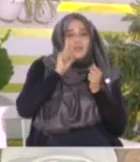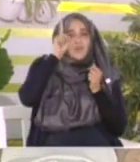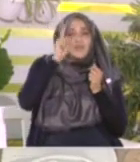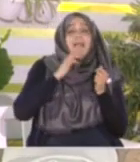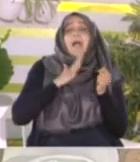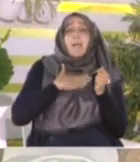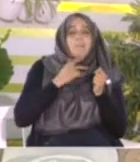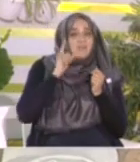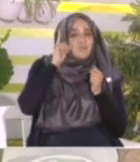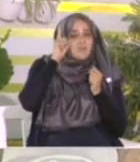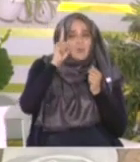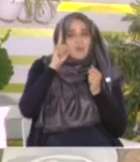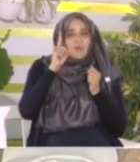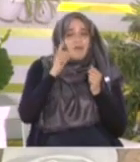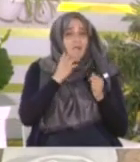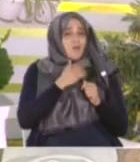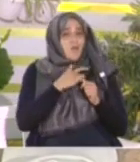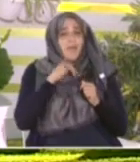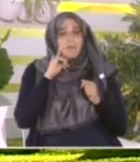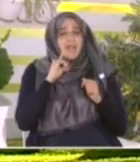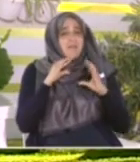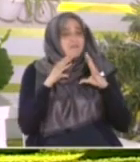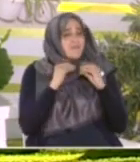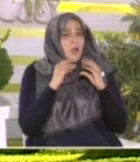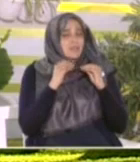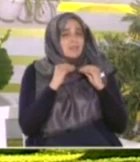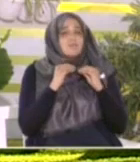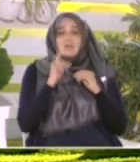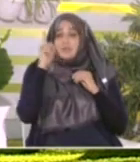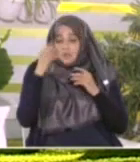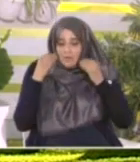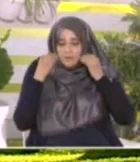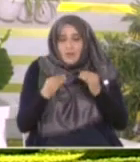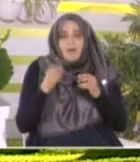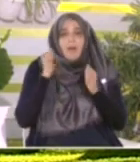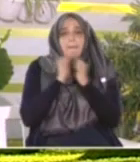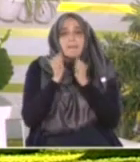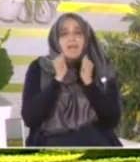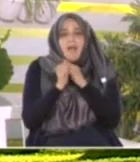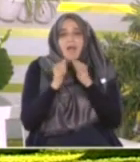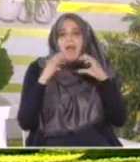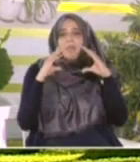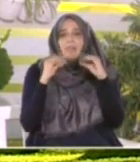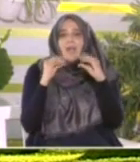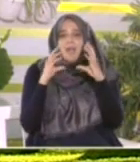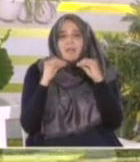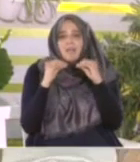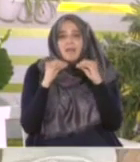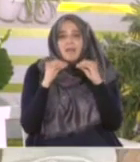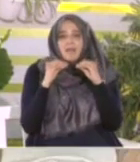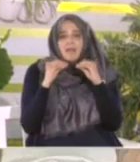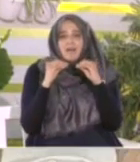حبا في الله سبحانه وتعالى فألان الله له الصخرة الصمى